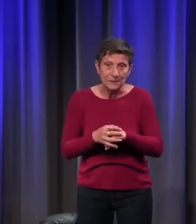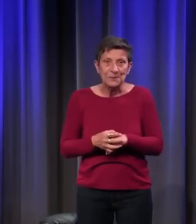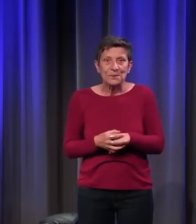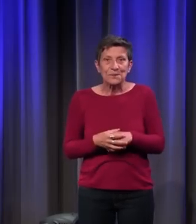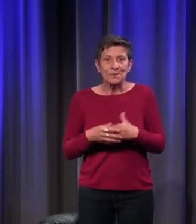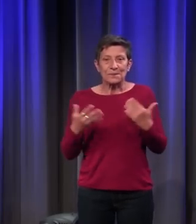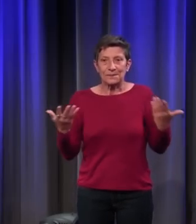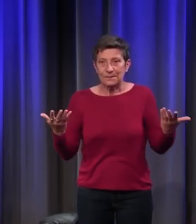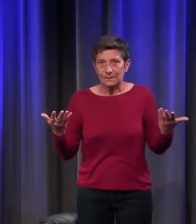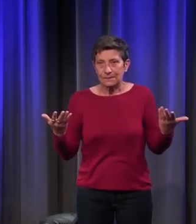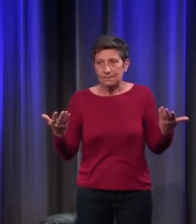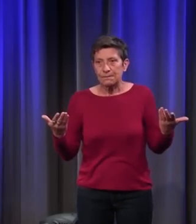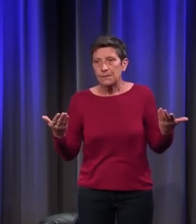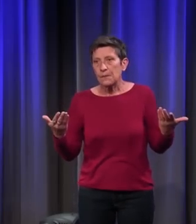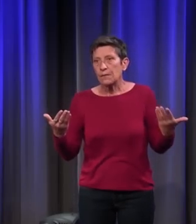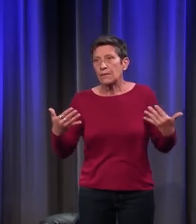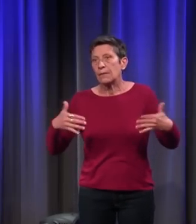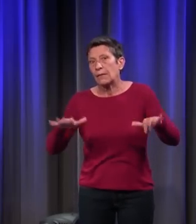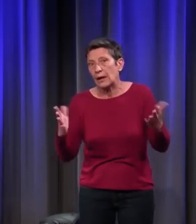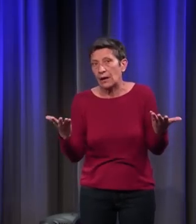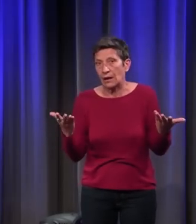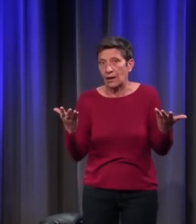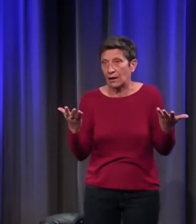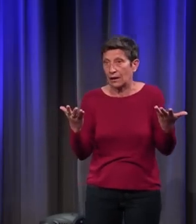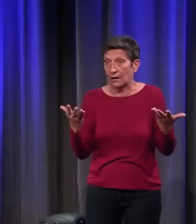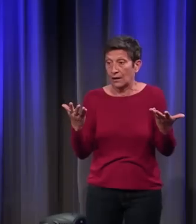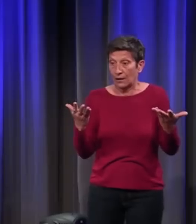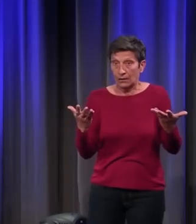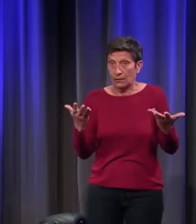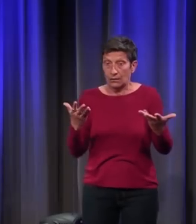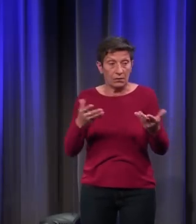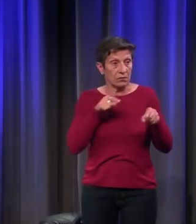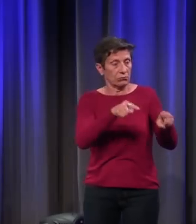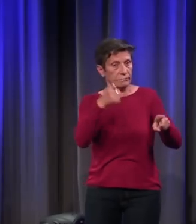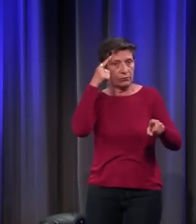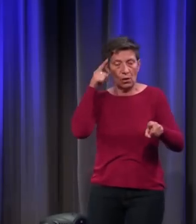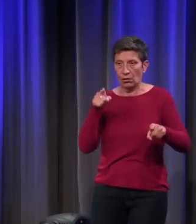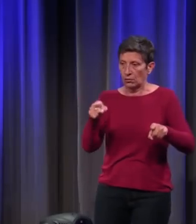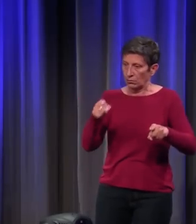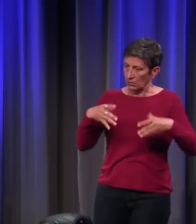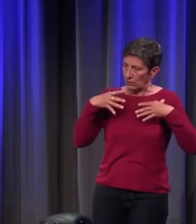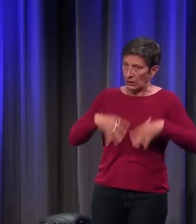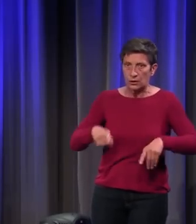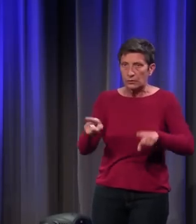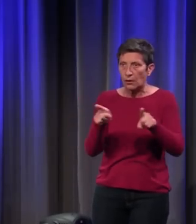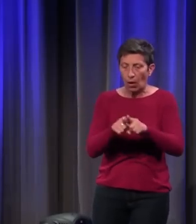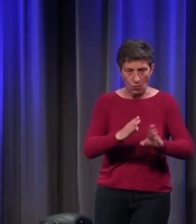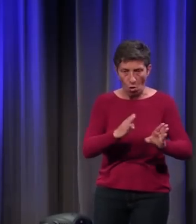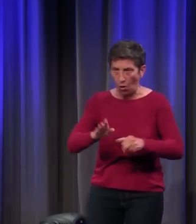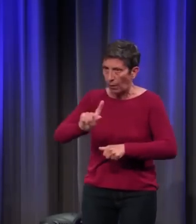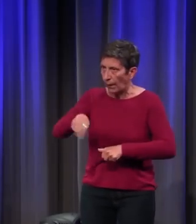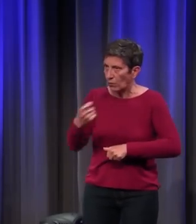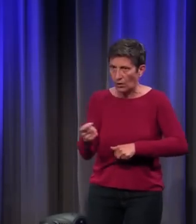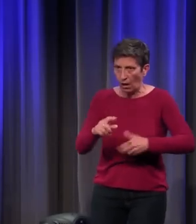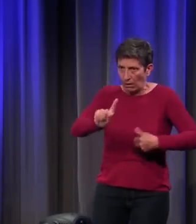'idée que c'est transgresser l'ordre établi et on menace ceux qui se déguisent en ours ou en serf